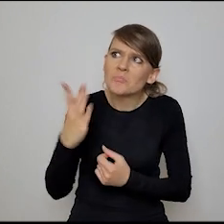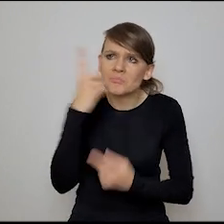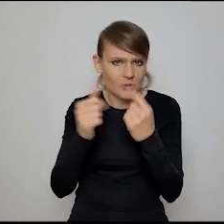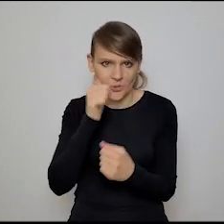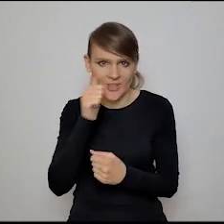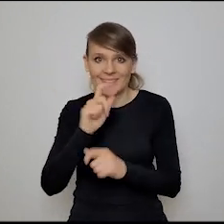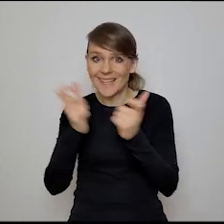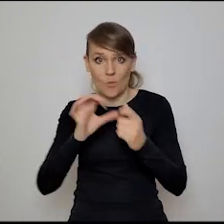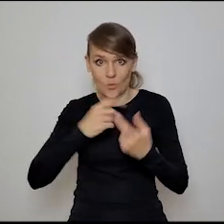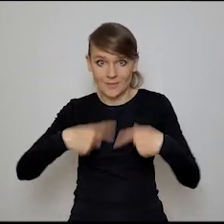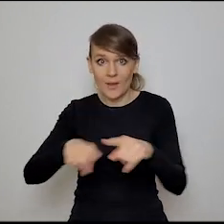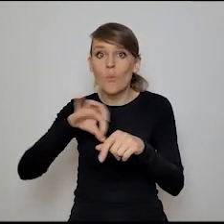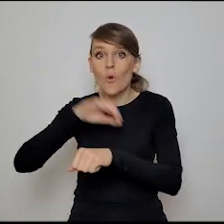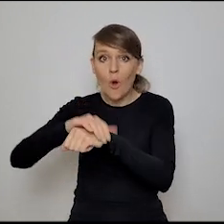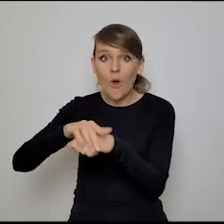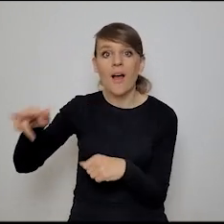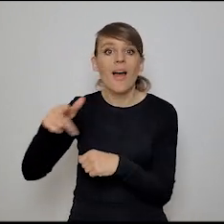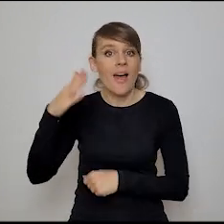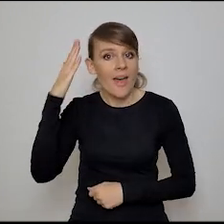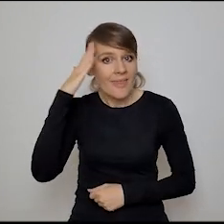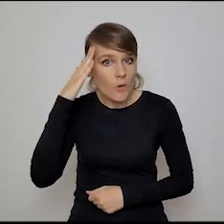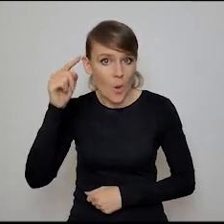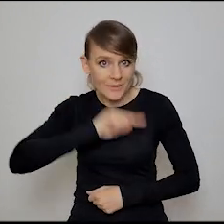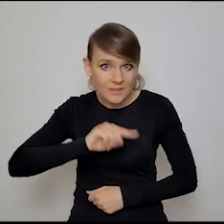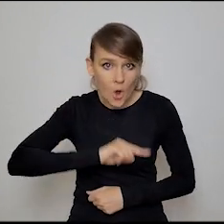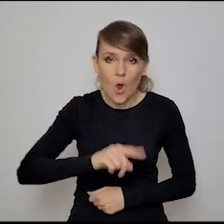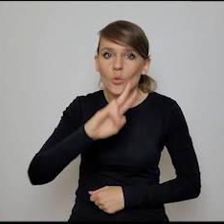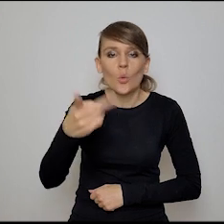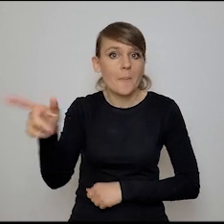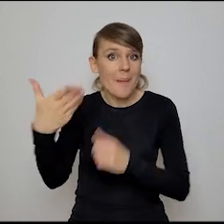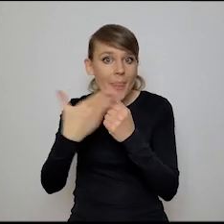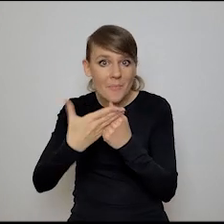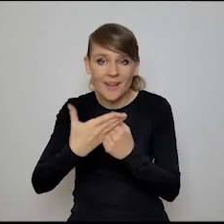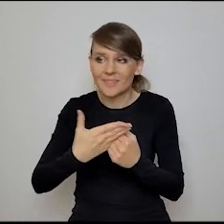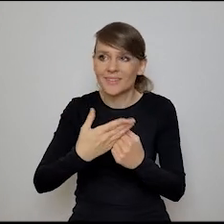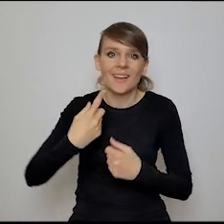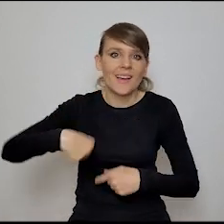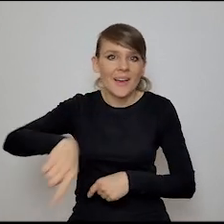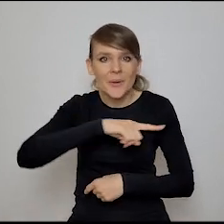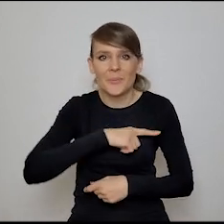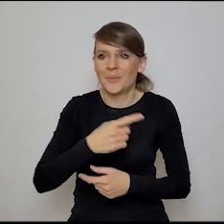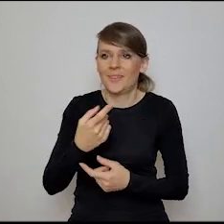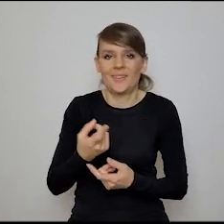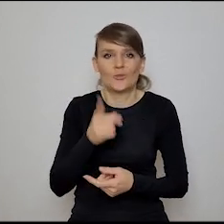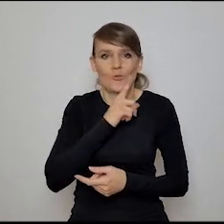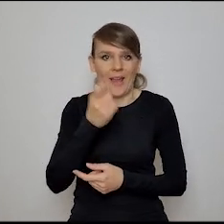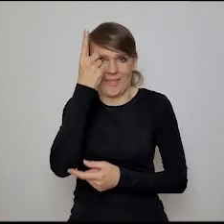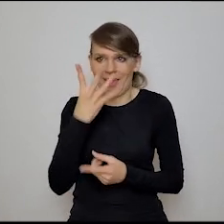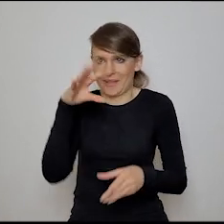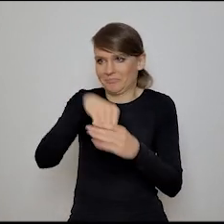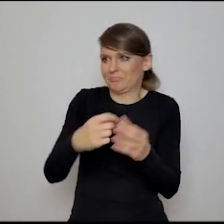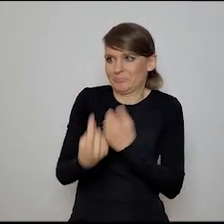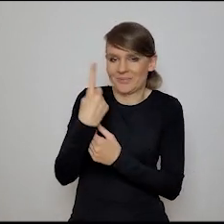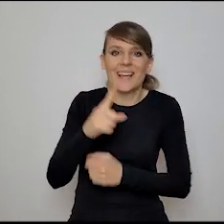zresztą nasz cały zespół, mój kolega jest neuropsychologiem, drugim matematykiem i wszyscy jesteśmy takimi znajdami trochę w tej sztucznej inteligencji.